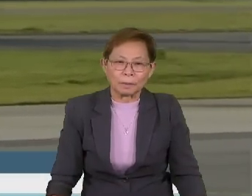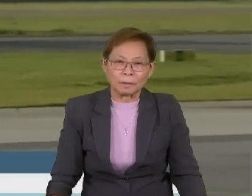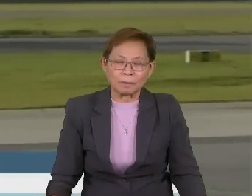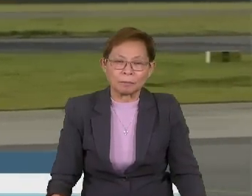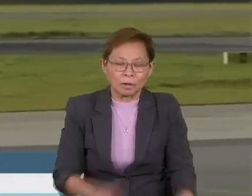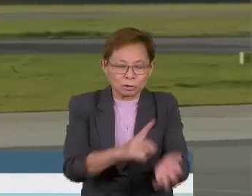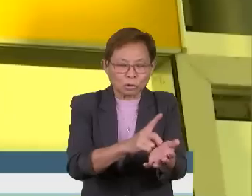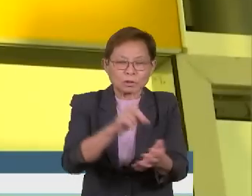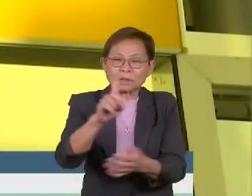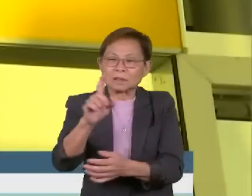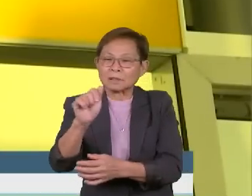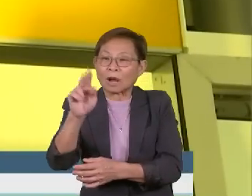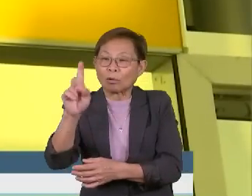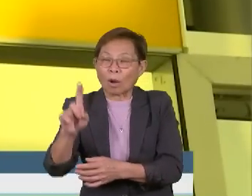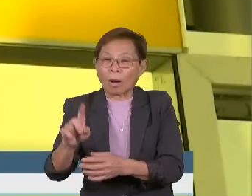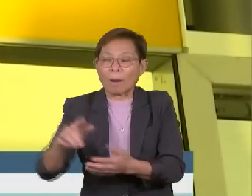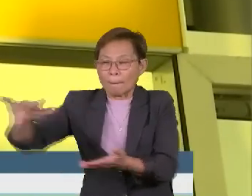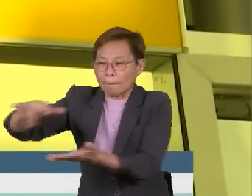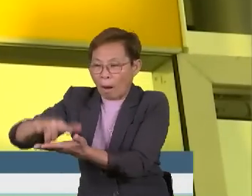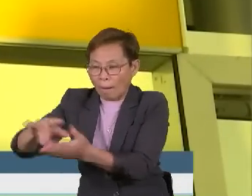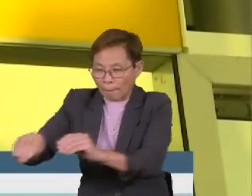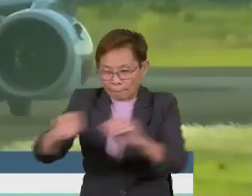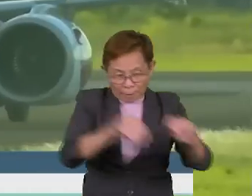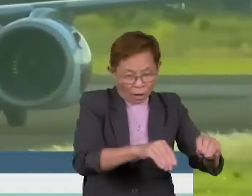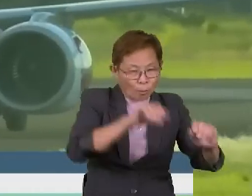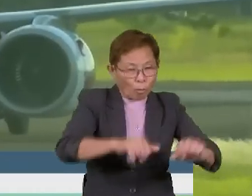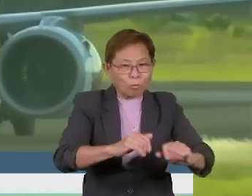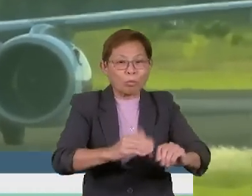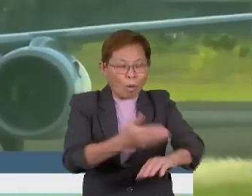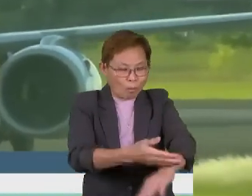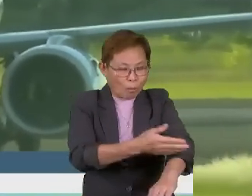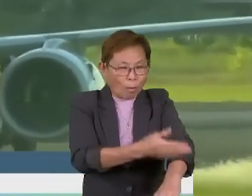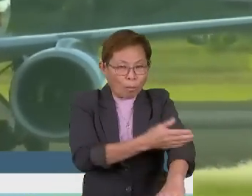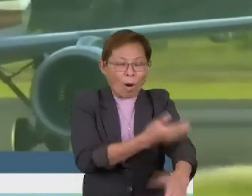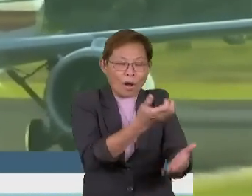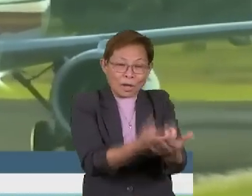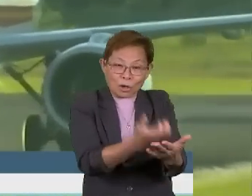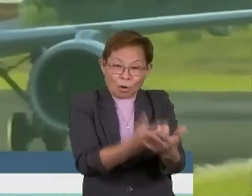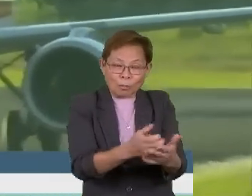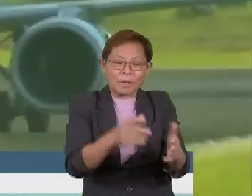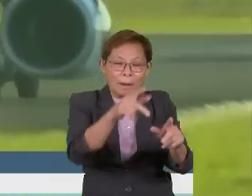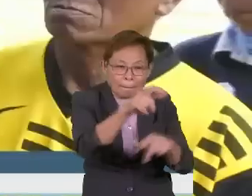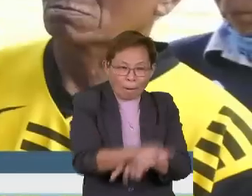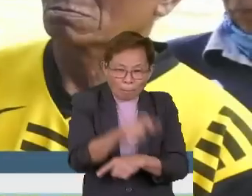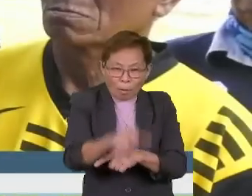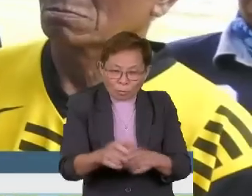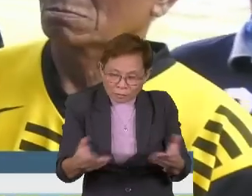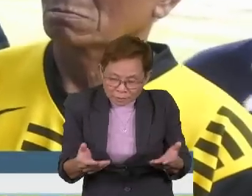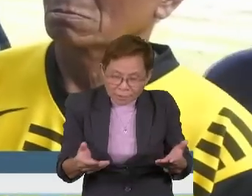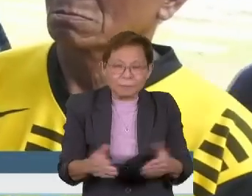Dr. Daud berkata, perpindahan lapangan terbang itu mampu menaikkan ekonomi penduduk setempat. Ini juga akan